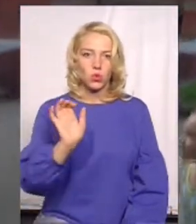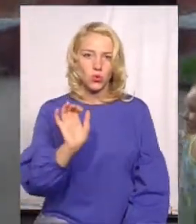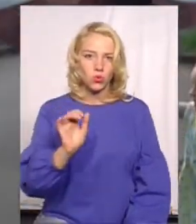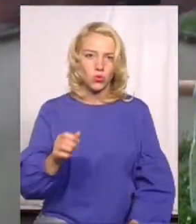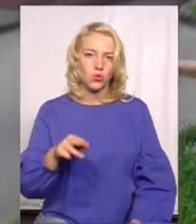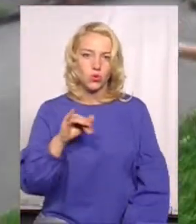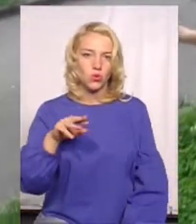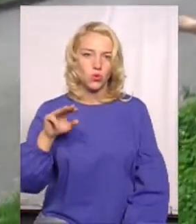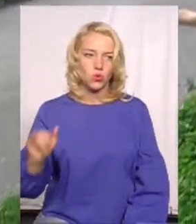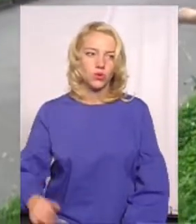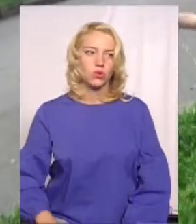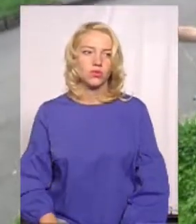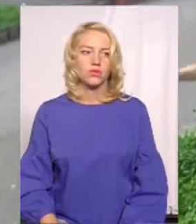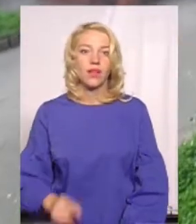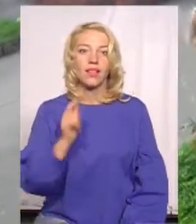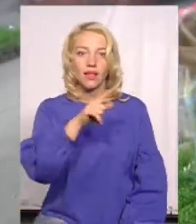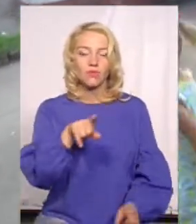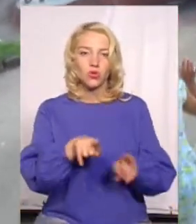Мамо, ось там теж.